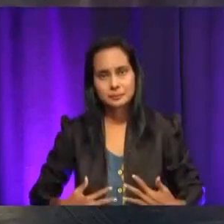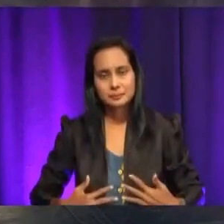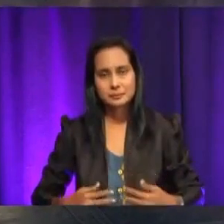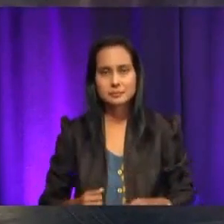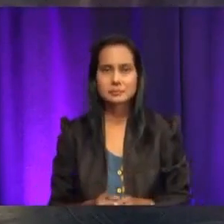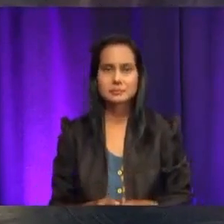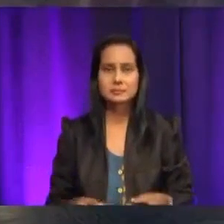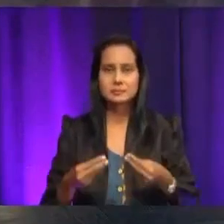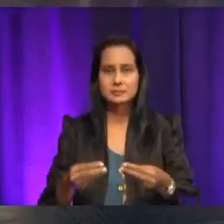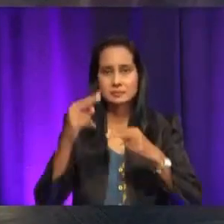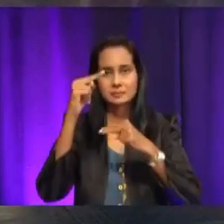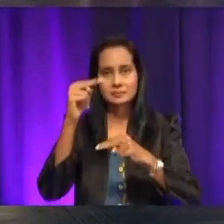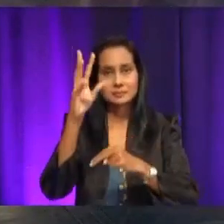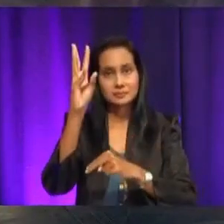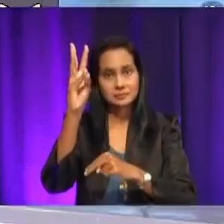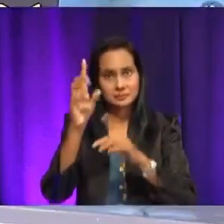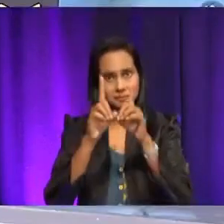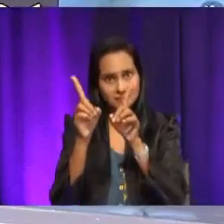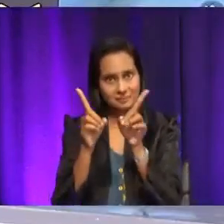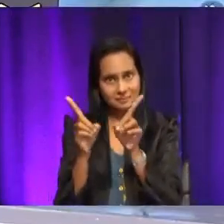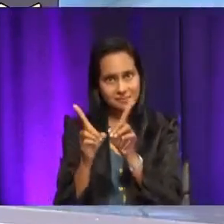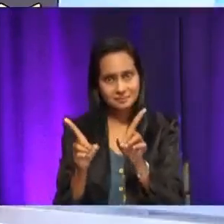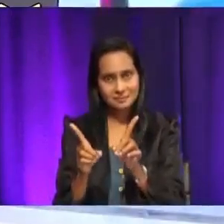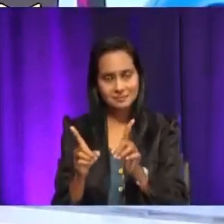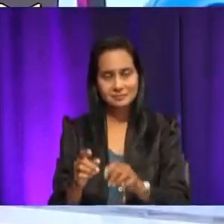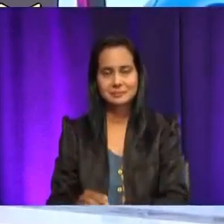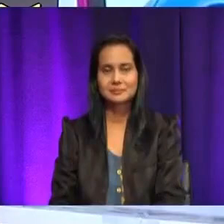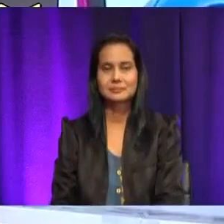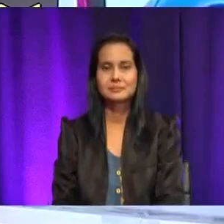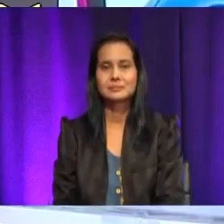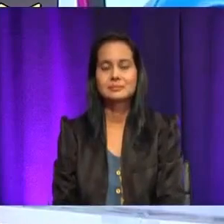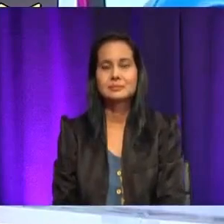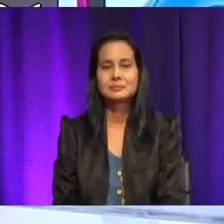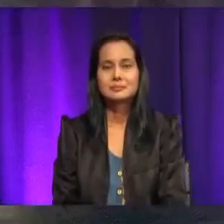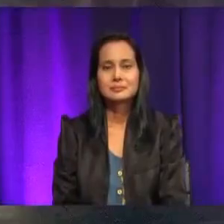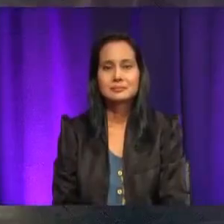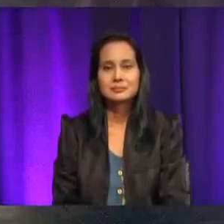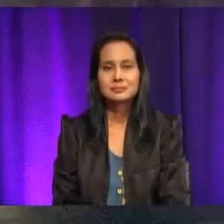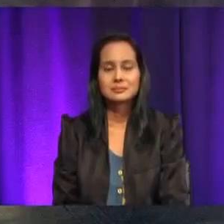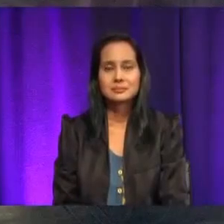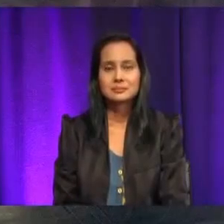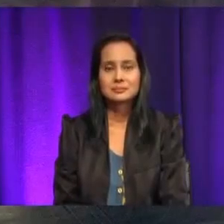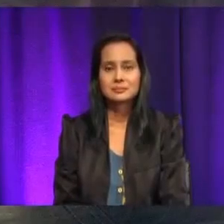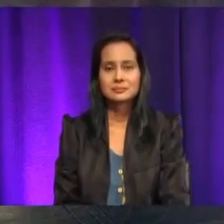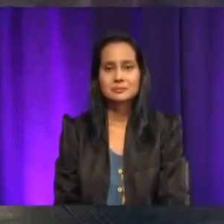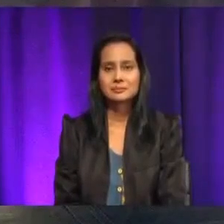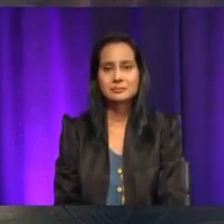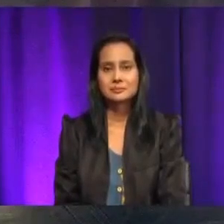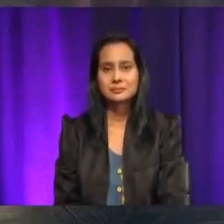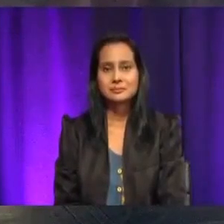bintang kepada kai. bintang juga. Kak Ria, tolong tunjukkan token enam bintang. Okey, itulah dia.